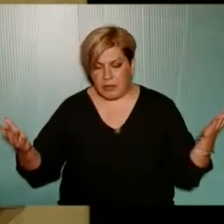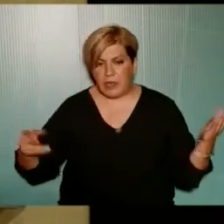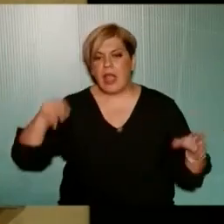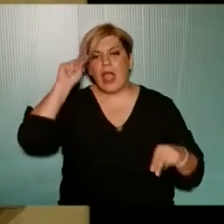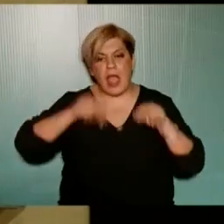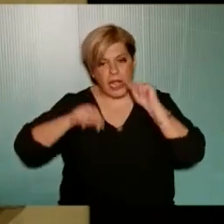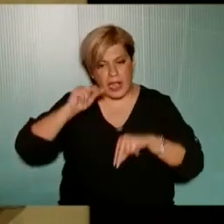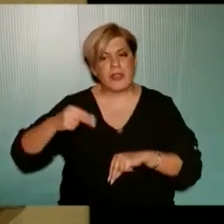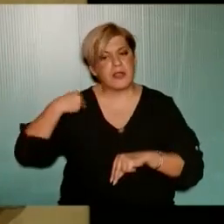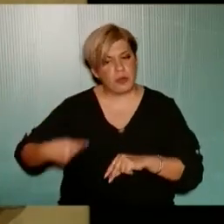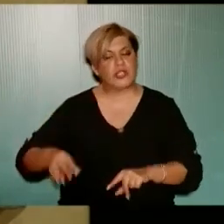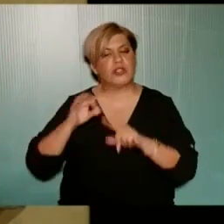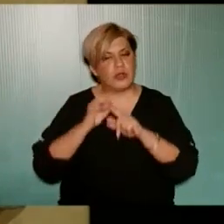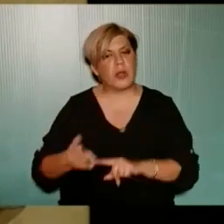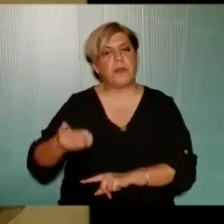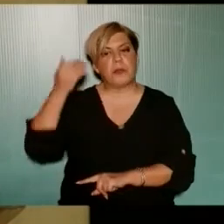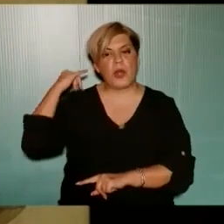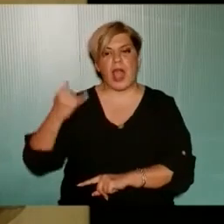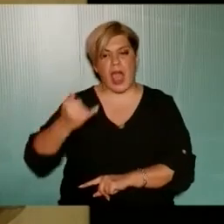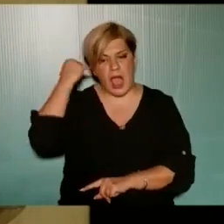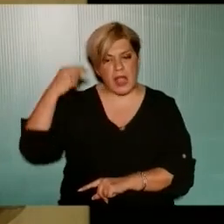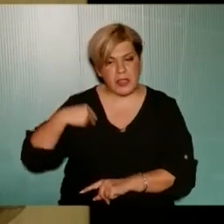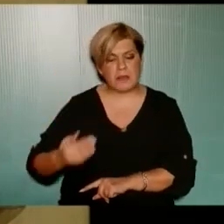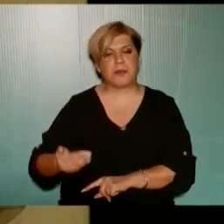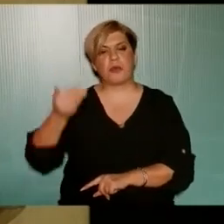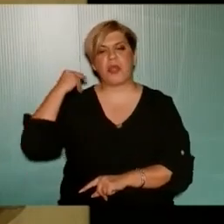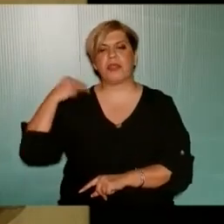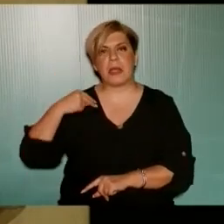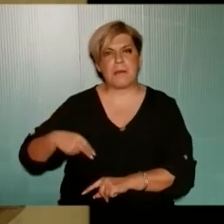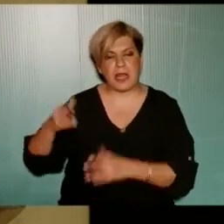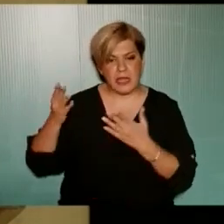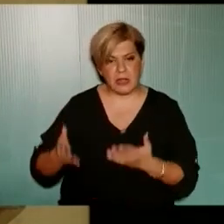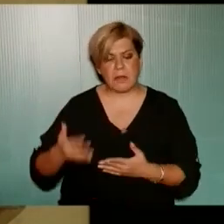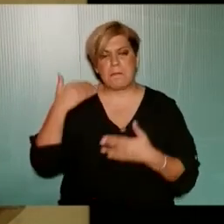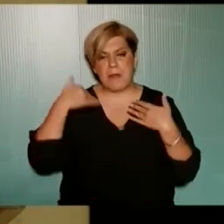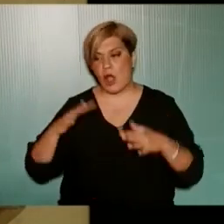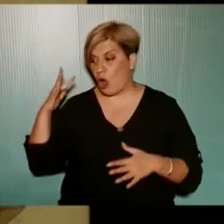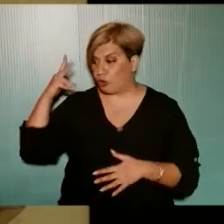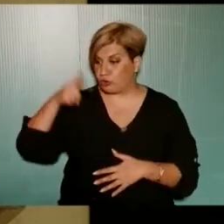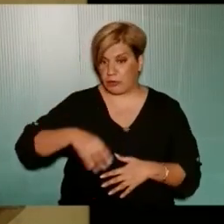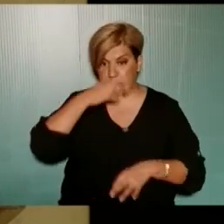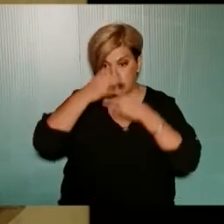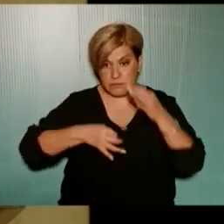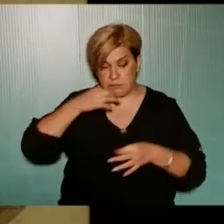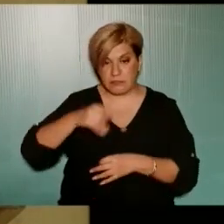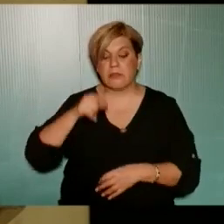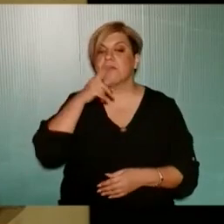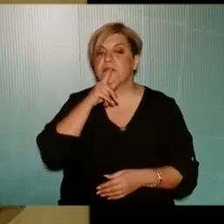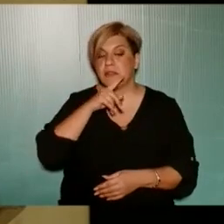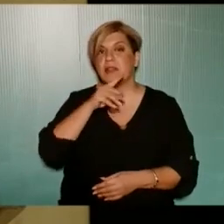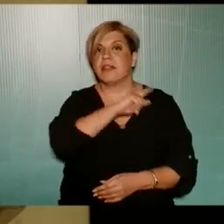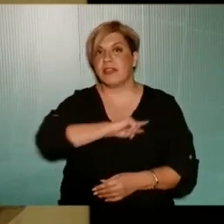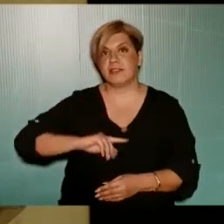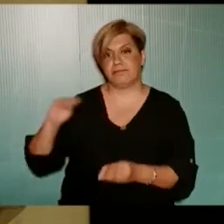εκλεγμένοι, δημοτικοί σύμβουλοι, πρώην αντιδήμαρχοι, πρώην δήμαρχοι, όσοι έχουν μιλήσει μέχρι τώρα, οι αλλεπάλληλες